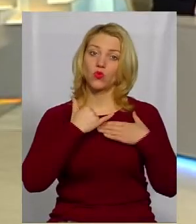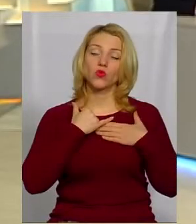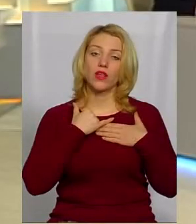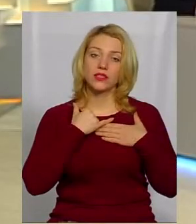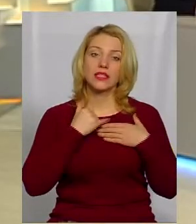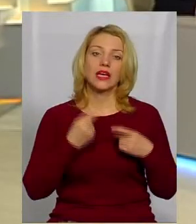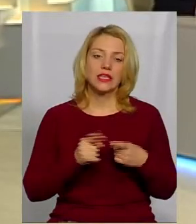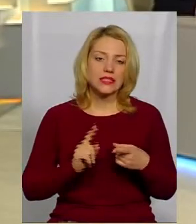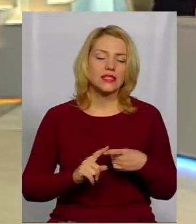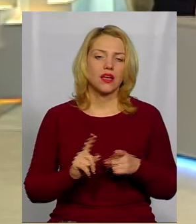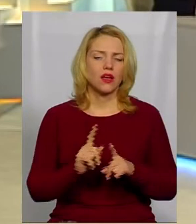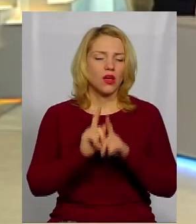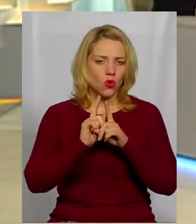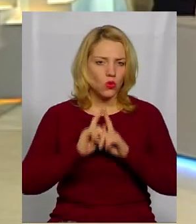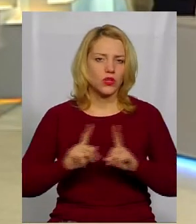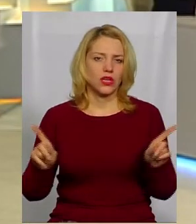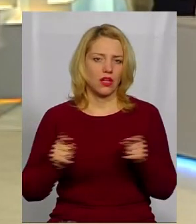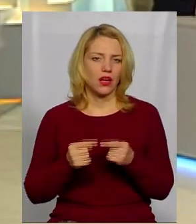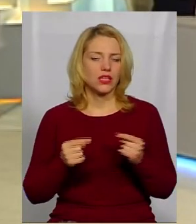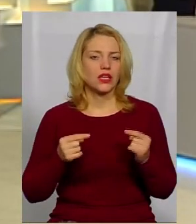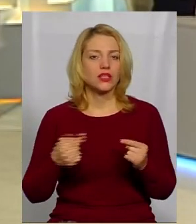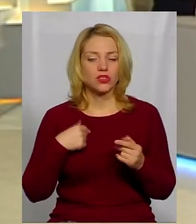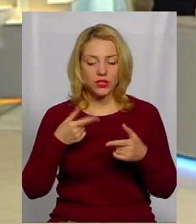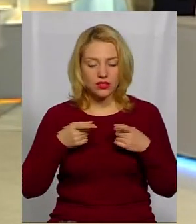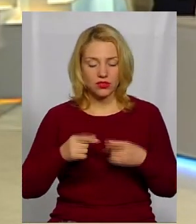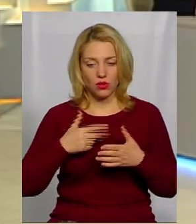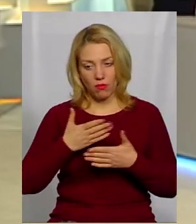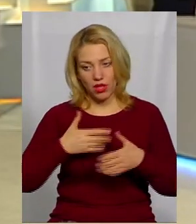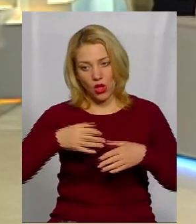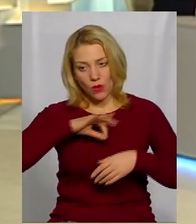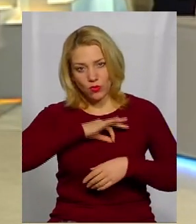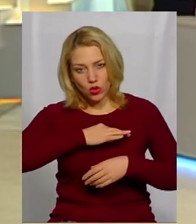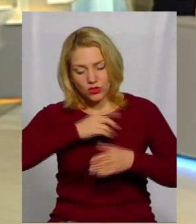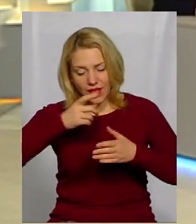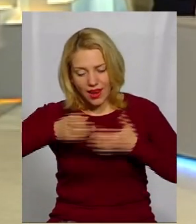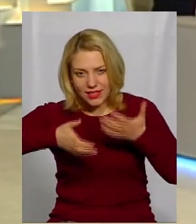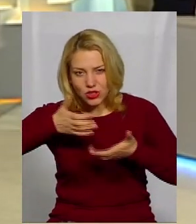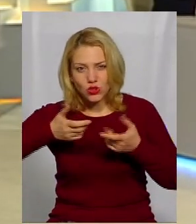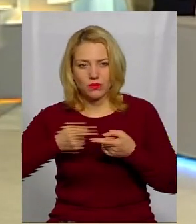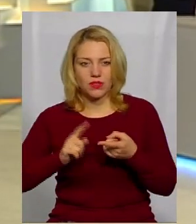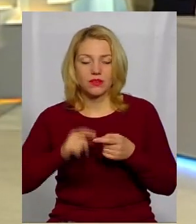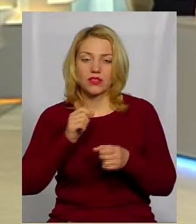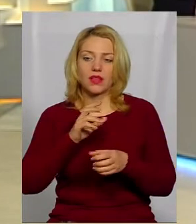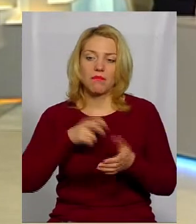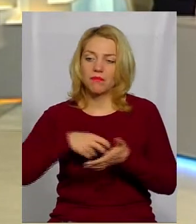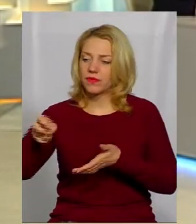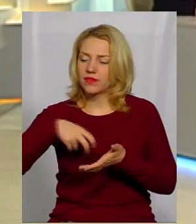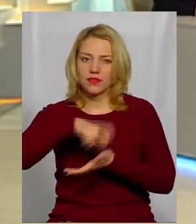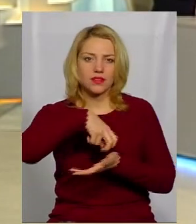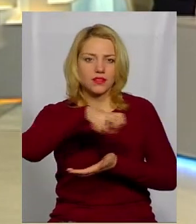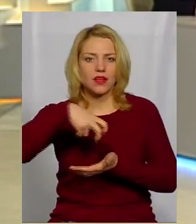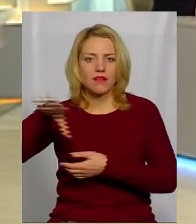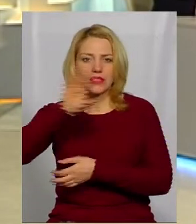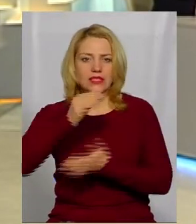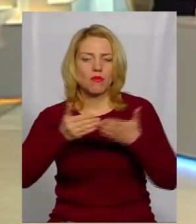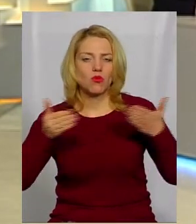унікальні речі, дійсно ми досліджуємо їх і написані листи в ці музеї, для того, щоб вони нам допомогли